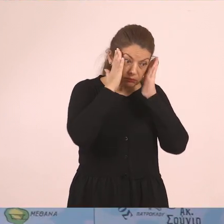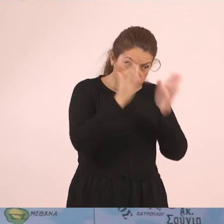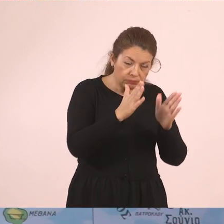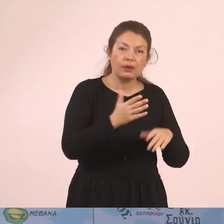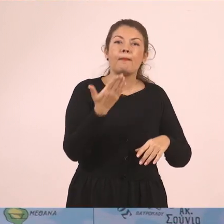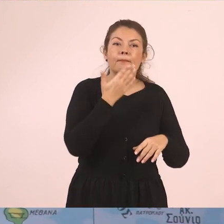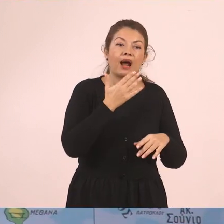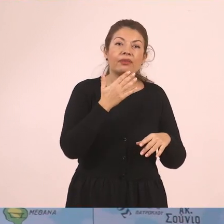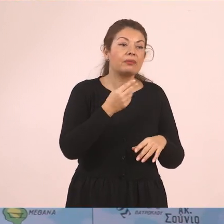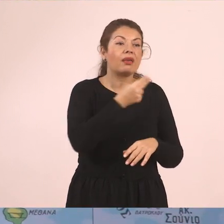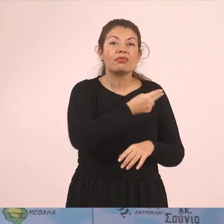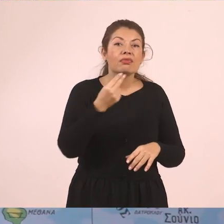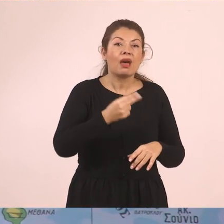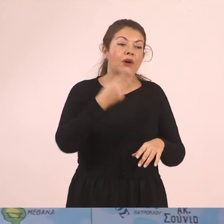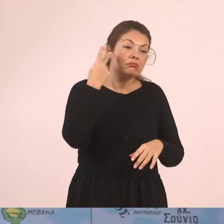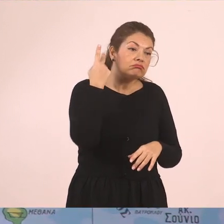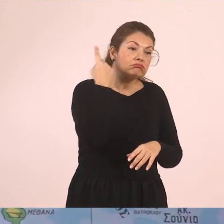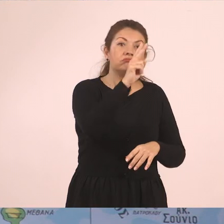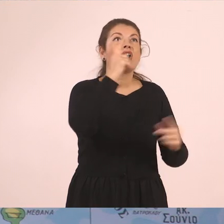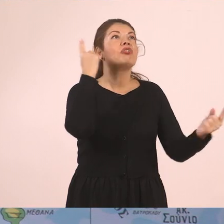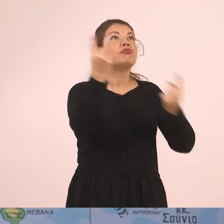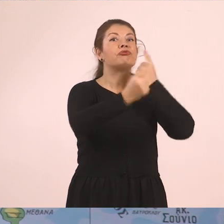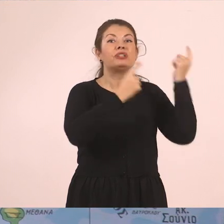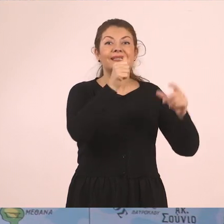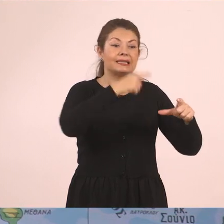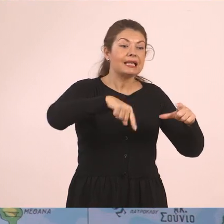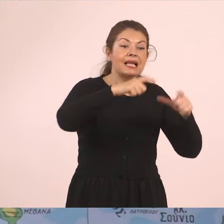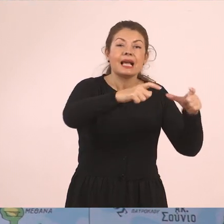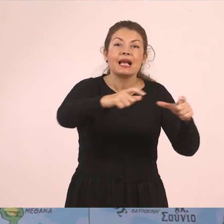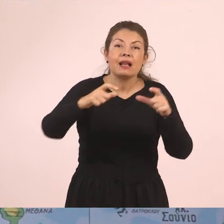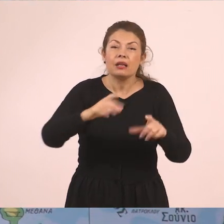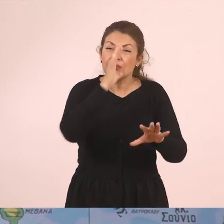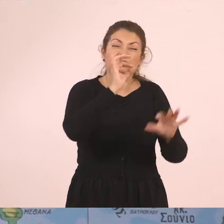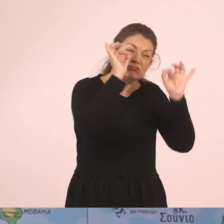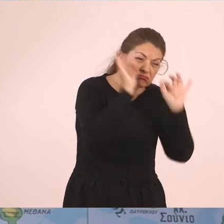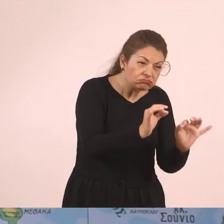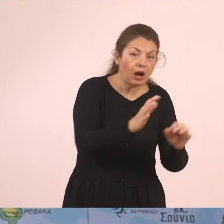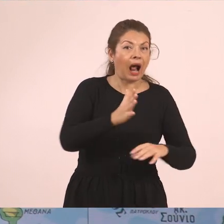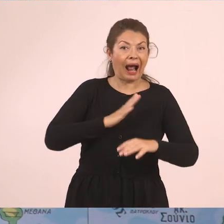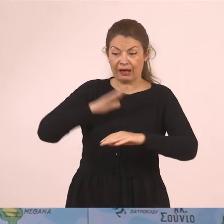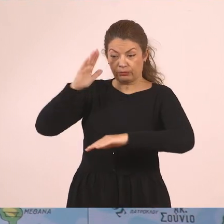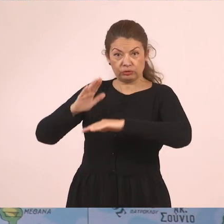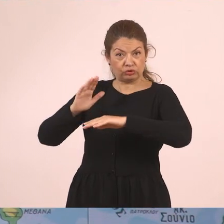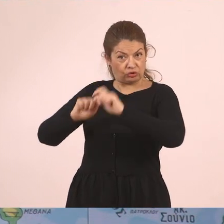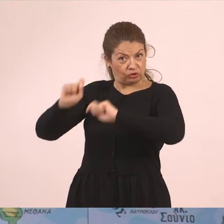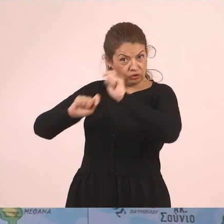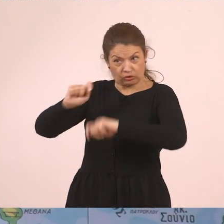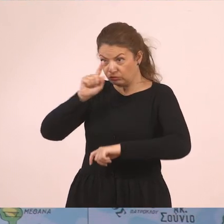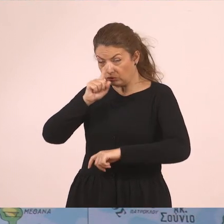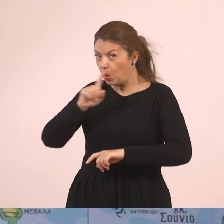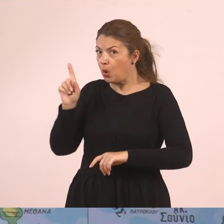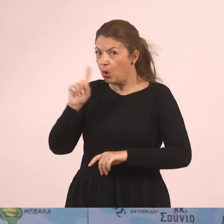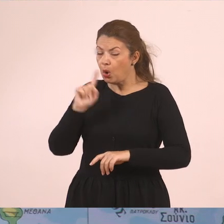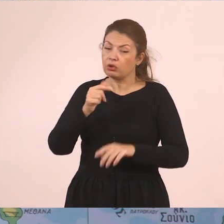λίμνες. Φυσικές λίμνες, αυτές που δημιουργεί η φύση, αυτές που δεν έχουν καμία σχέση με την παρέμβαση του